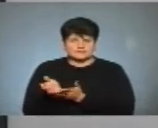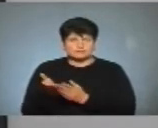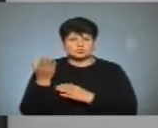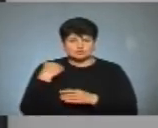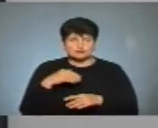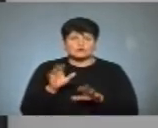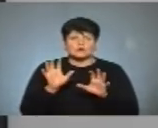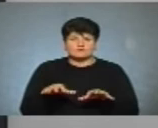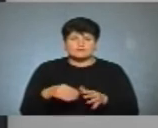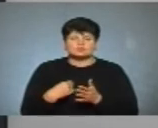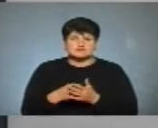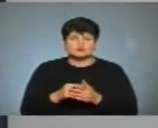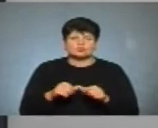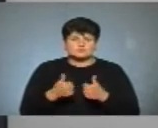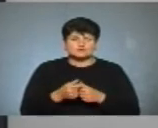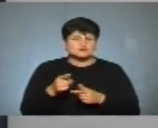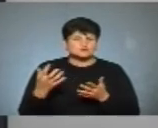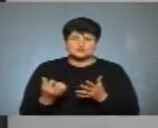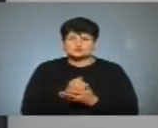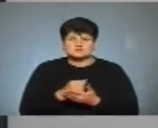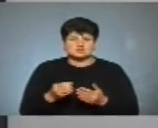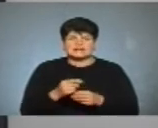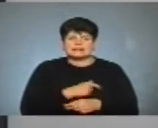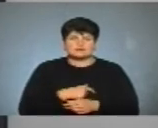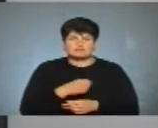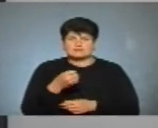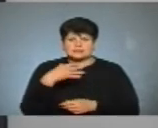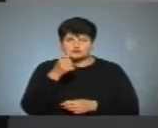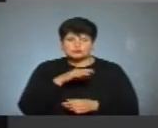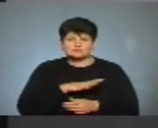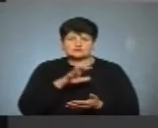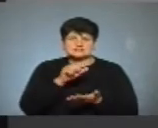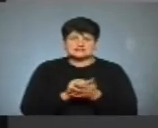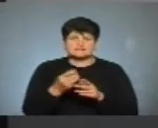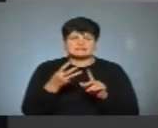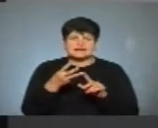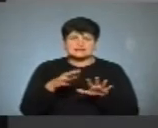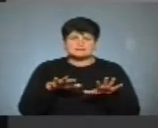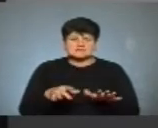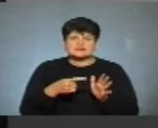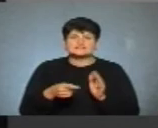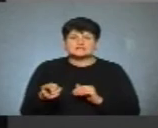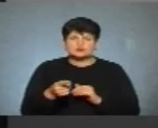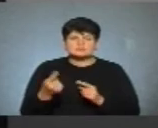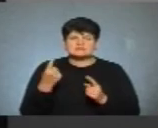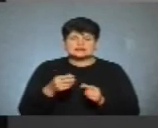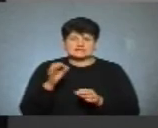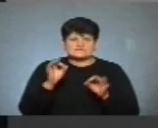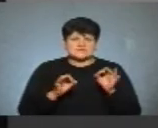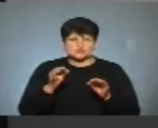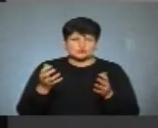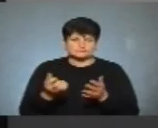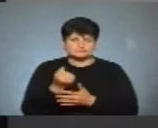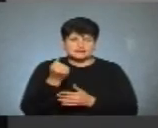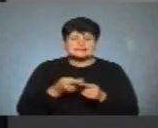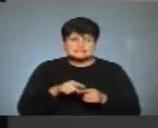комісії, один з найуспішніших депутатів. Він в 2015 році зайняв третє місце по місту Тернополю з величезним відсотком. Тобто, по